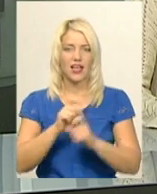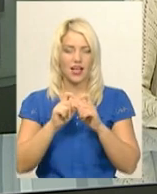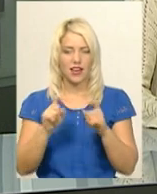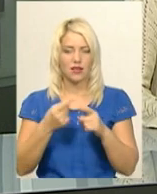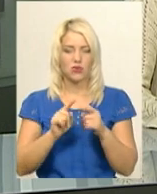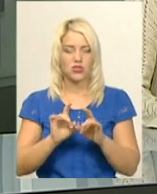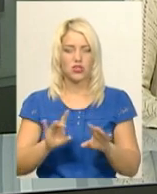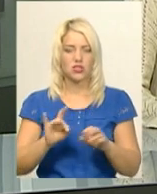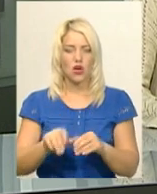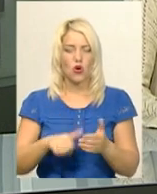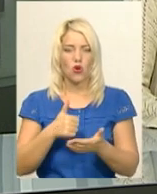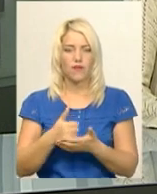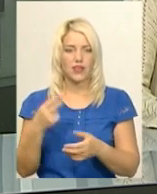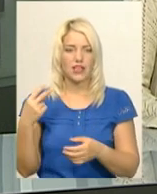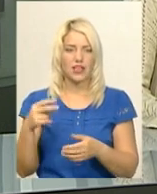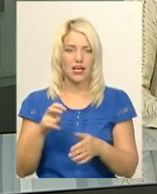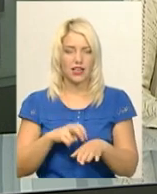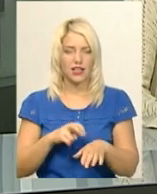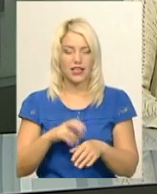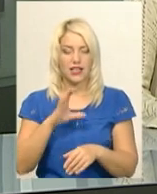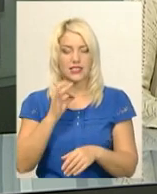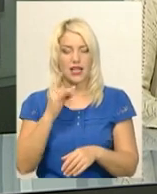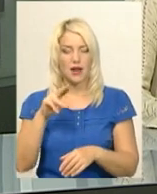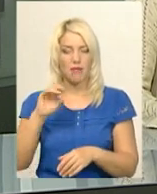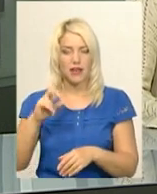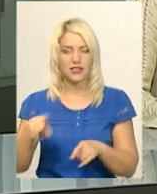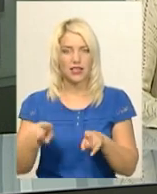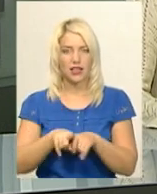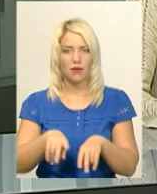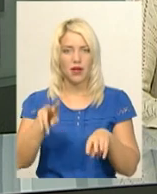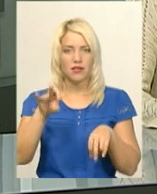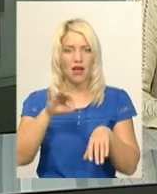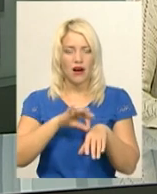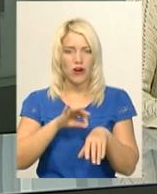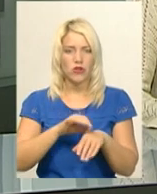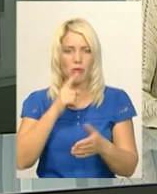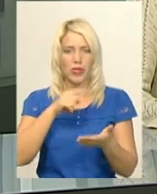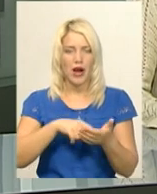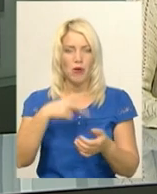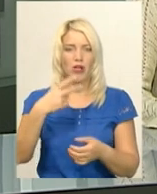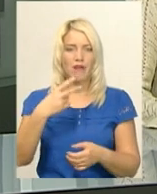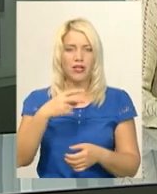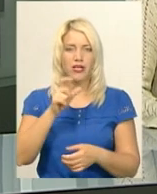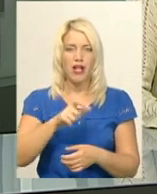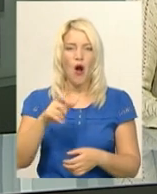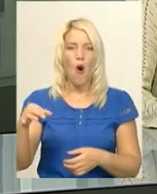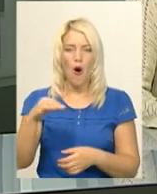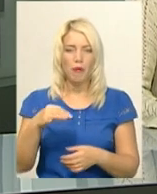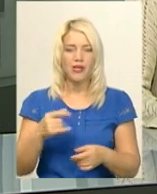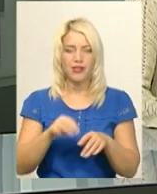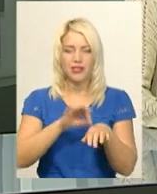лікар медзакладу Оксана Піддубна. У серпні, нагадаю, з таким діагнозом до лікарні потрапили 20 жителів області. Симптоми